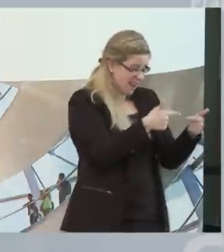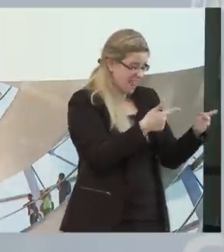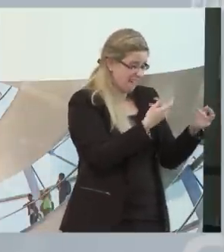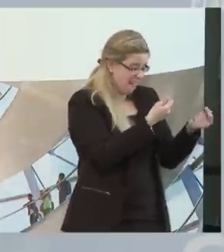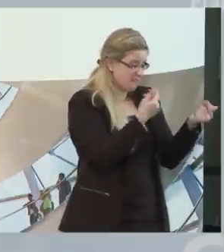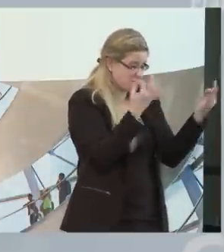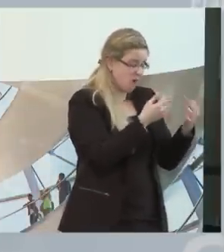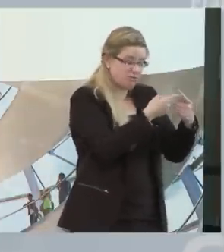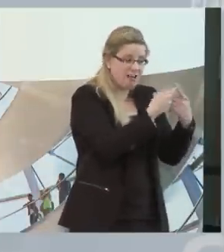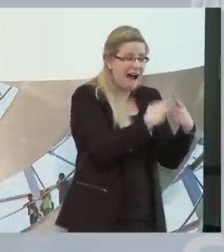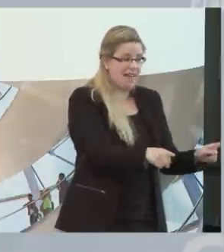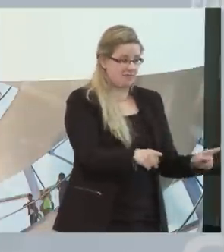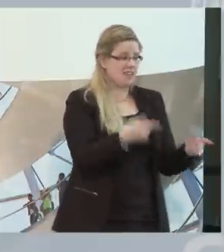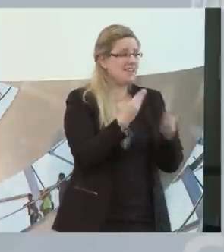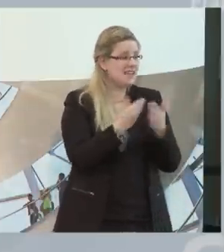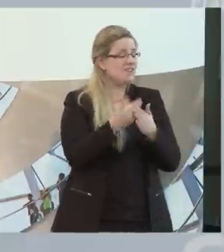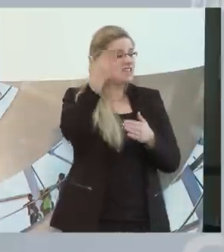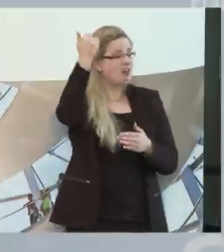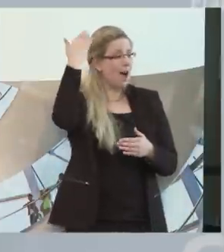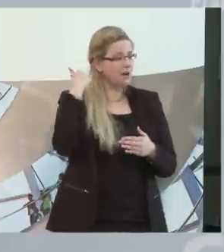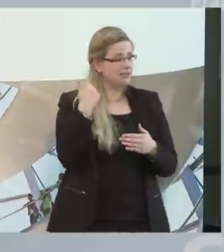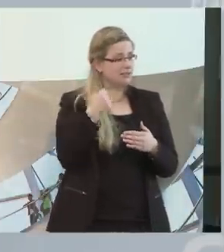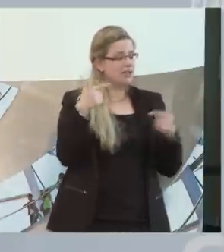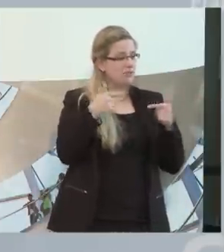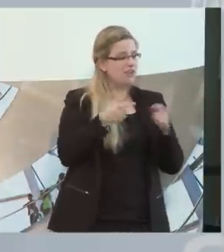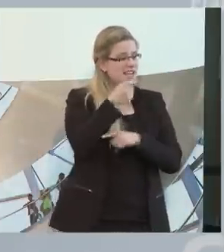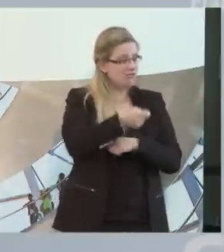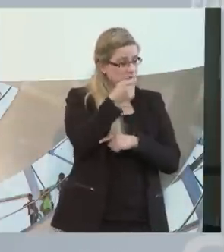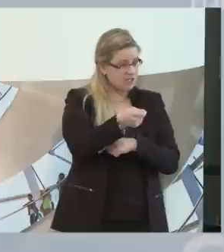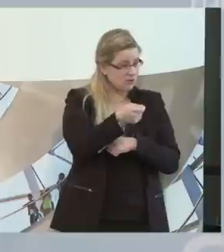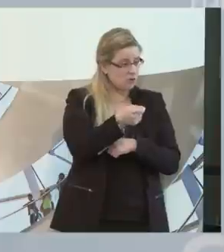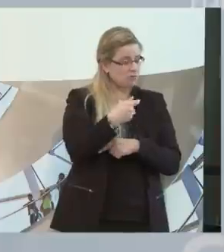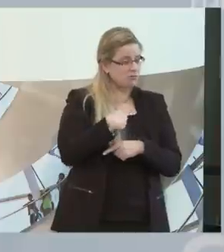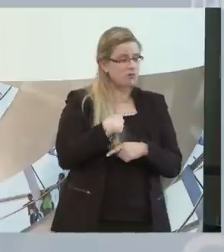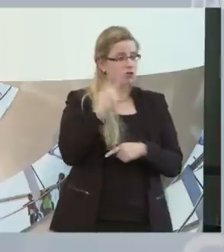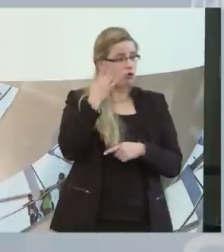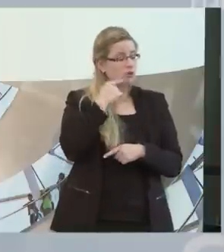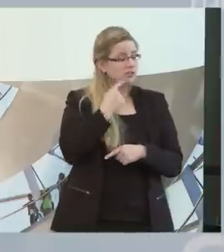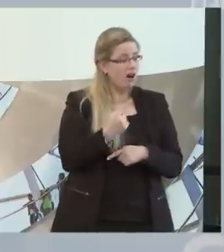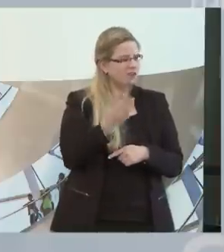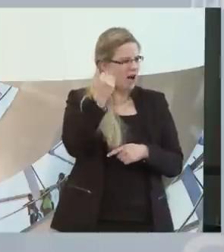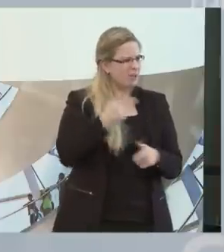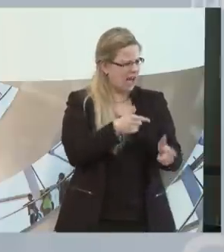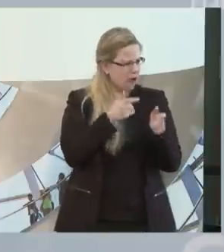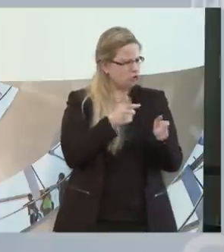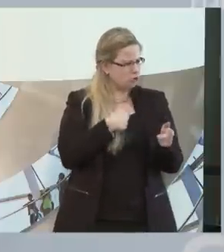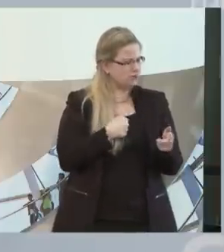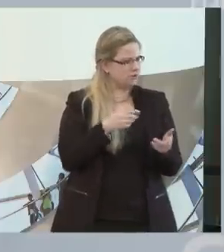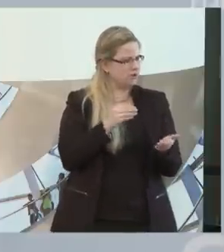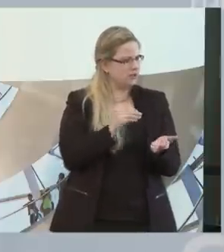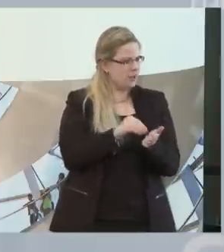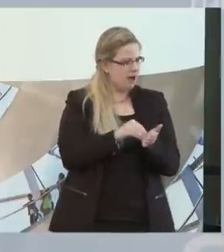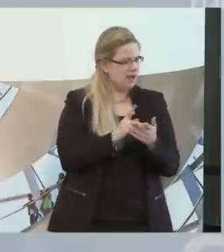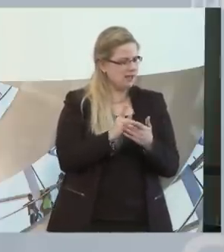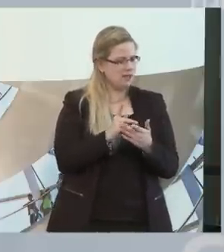wo die Pflegeversicherung gemacht worden ist, sehr bewusst, auch nach sehr langen Anhörungen im damaligen Ausschuss entschieden,